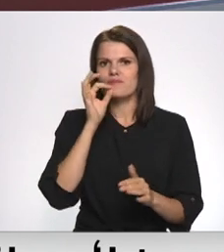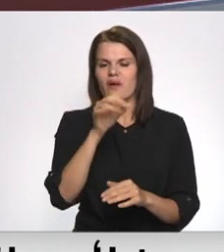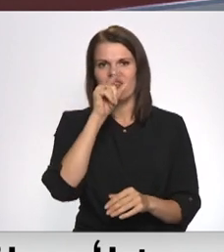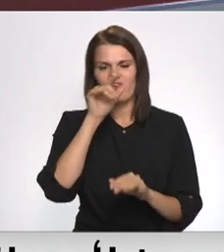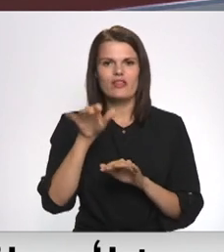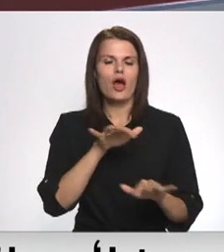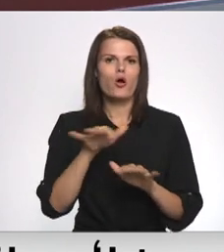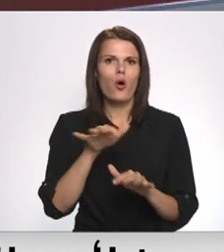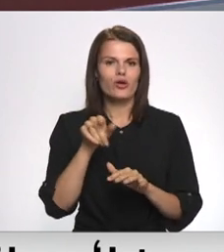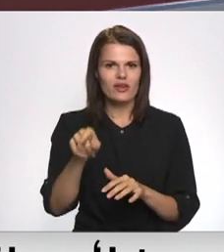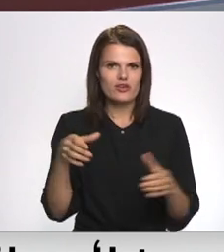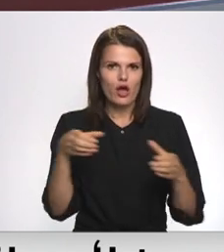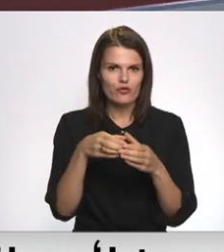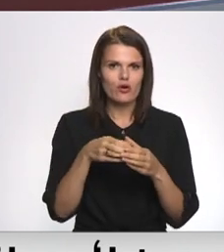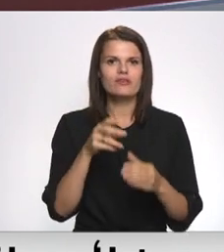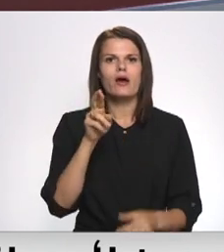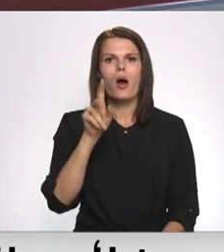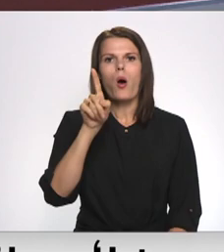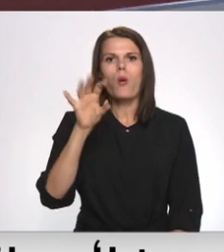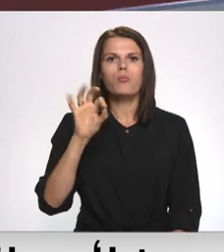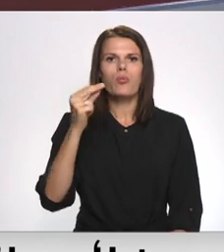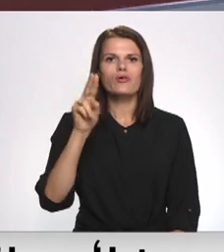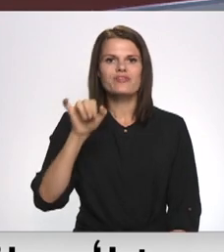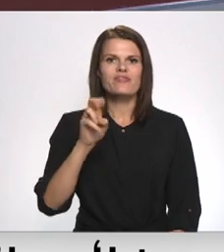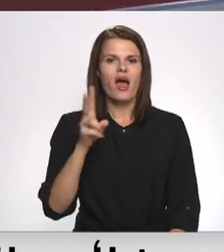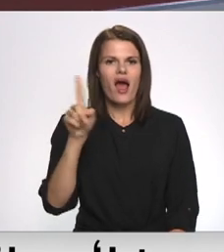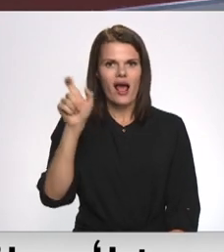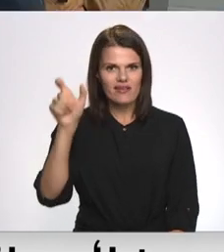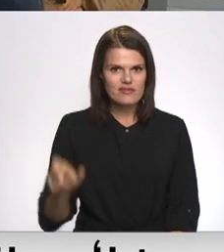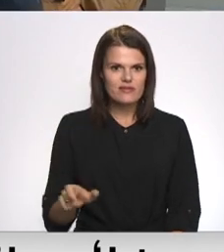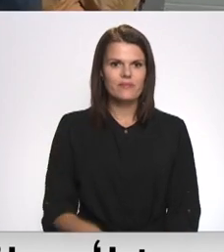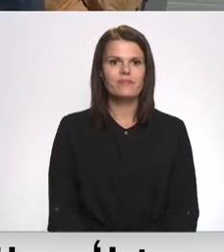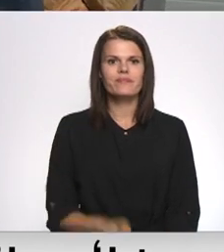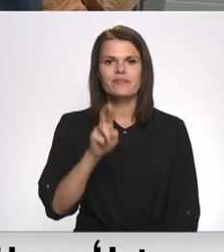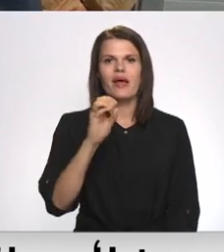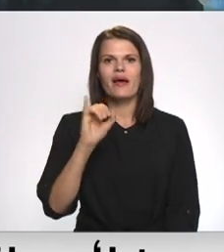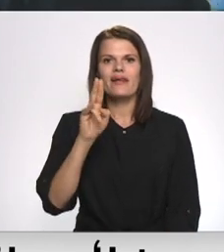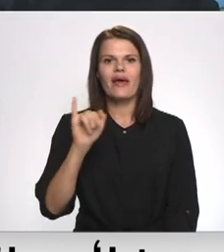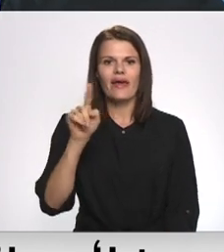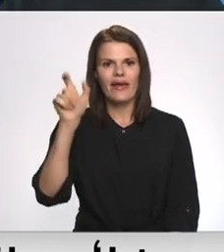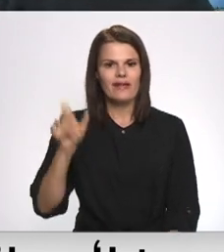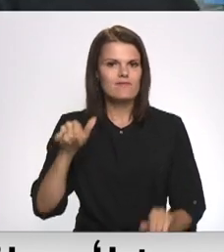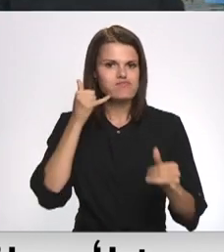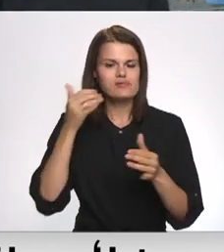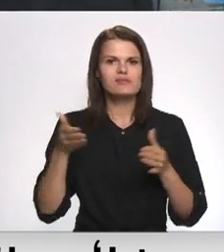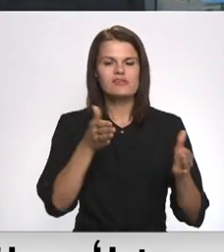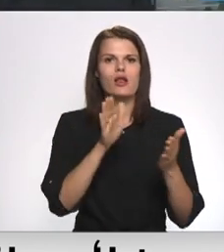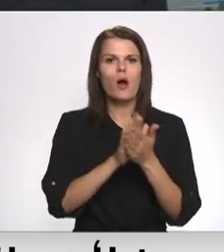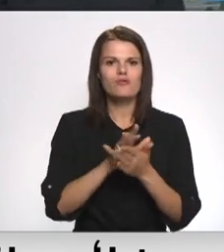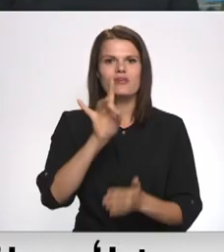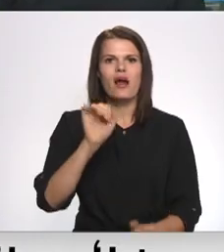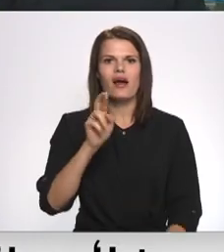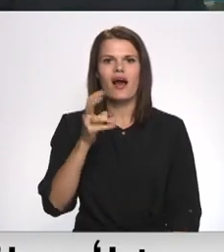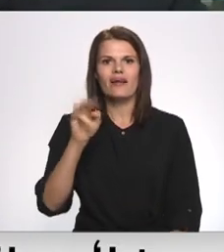organizators Reinis Poznieks. Ar viņu sazinājās kolēģi Aikīnce. Reini Poznieku sazvanām ceļā uz harkivu,